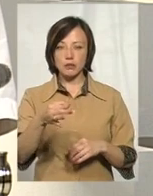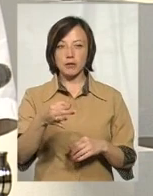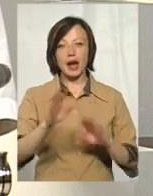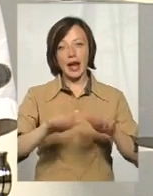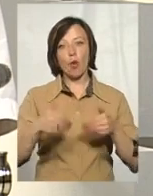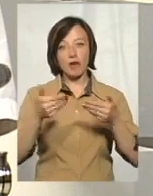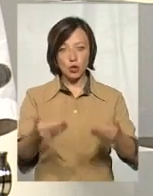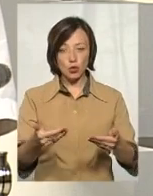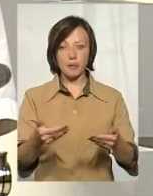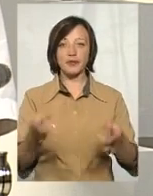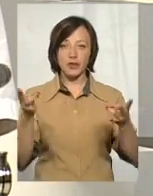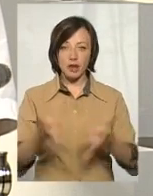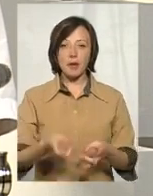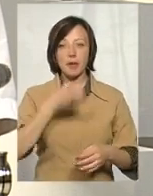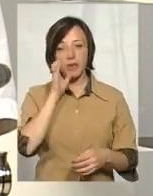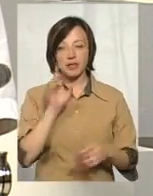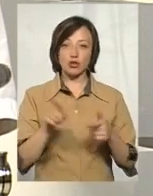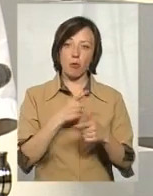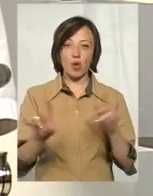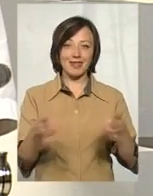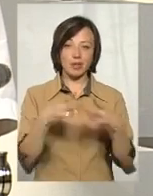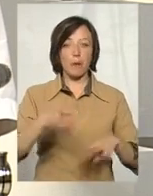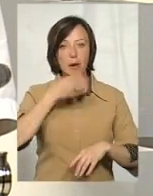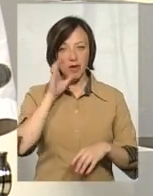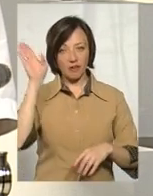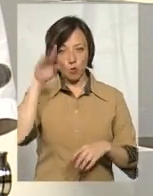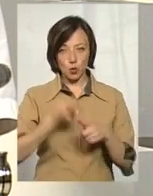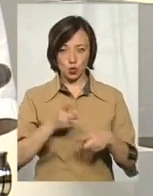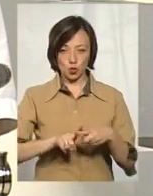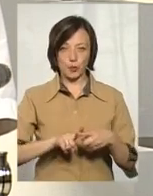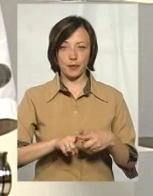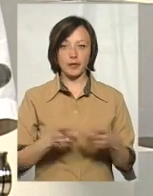рекомендуємо, чи варто вживати ту воду, чи не варто вживати ту воду.